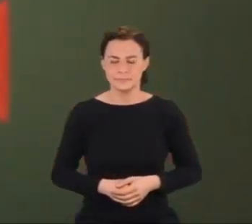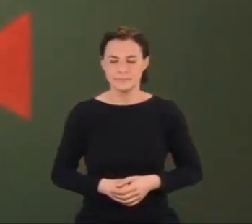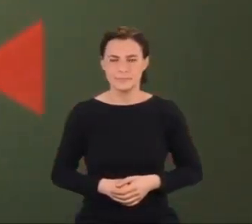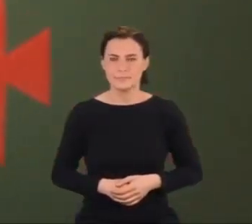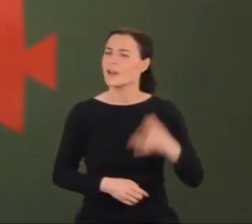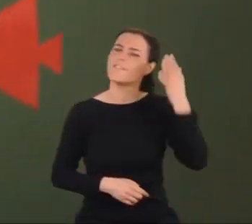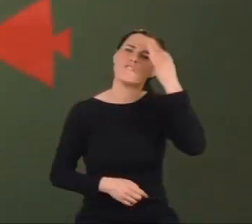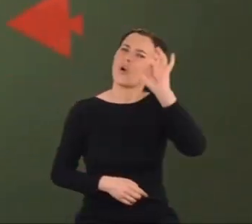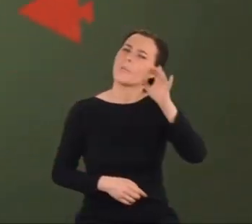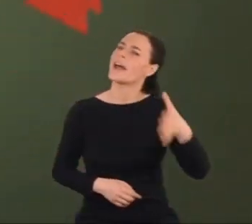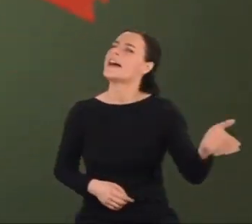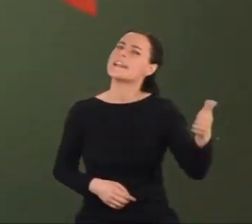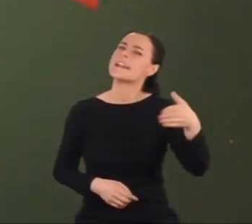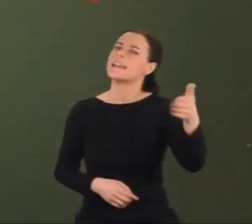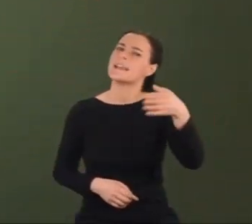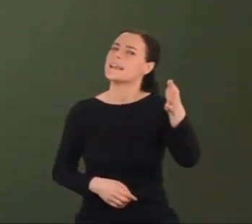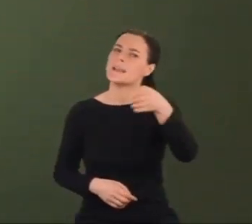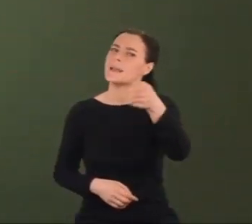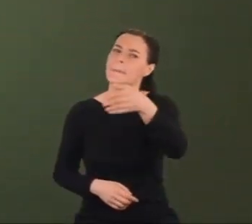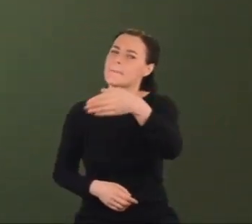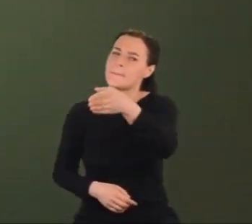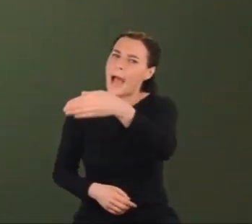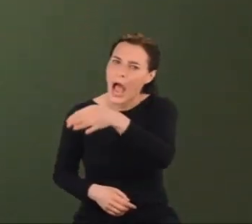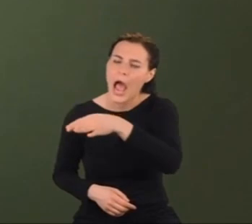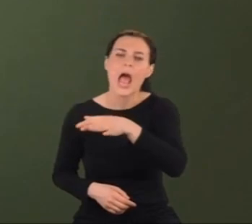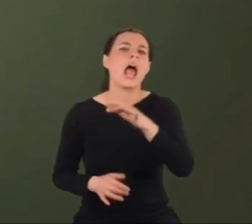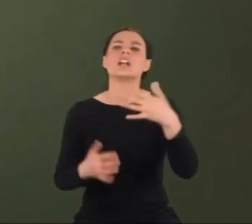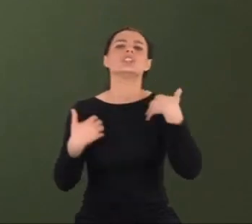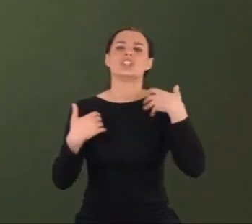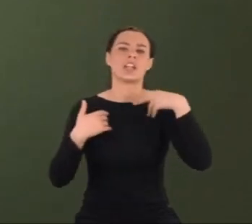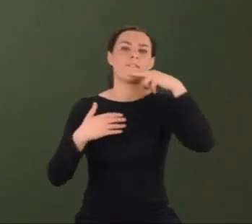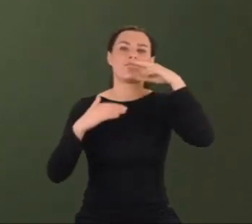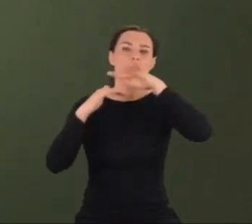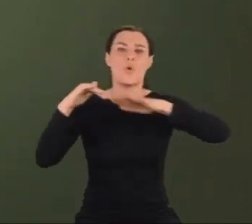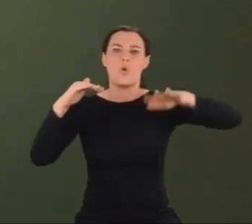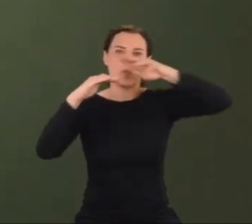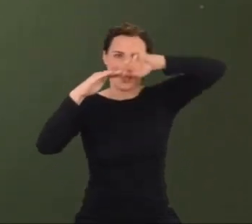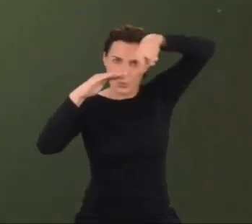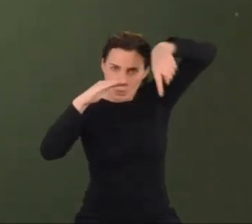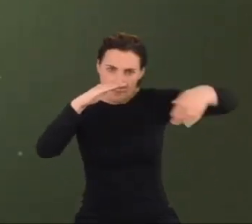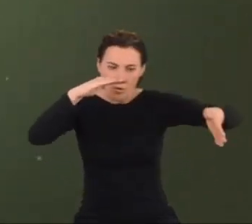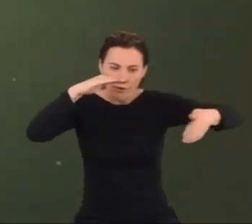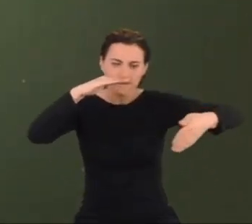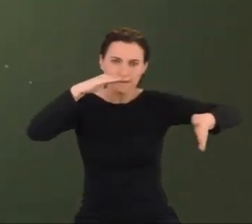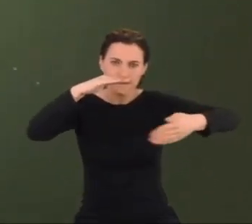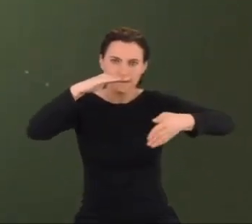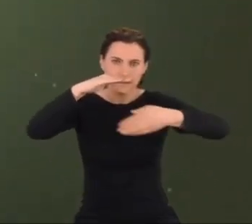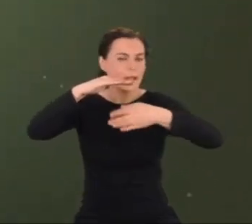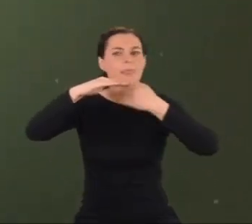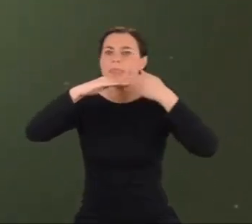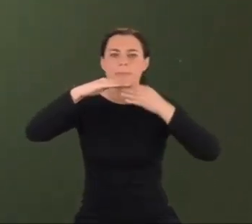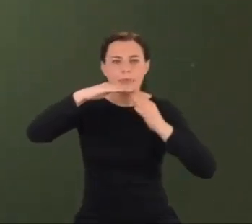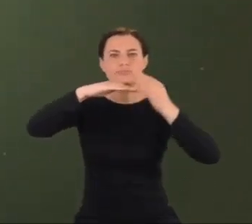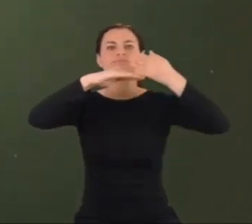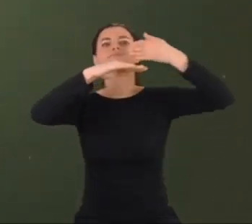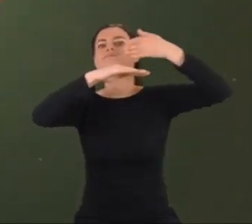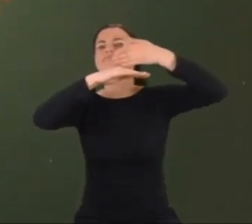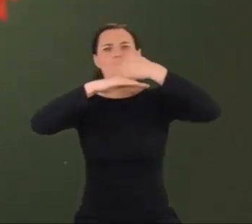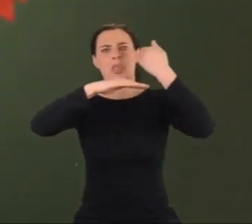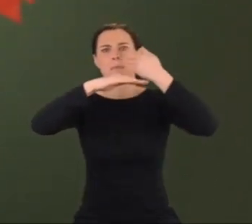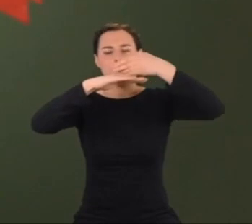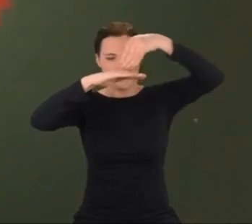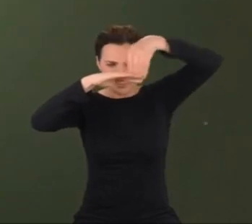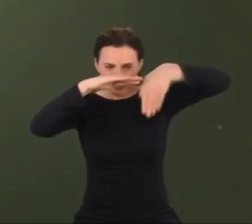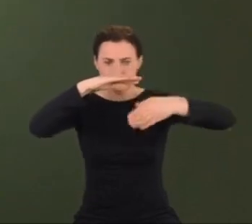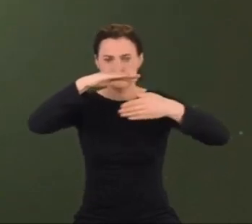Wyobraźmy sobie ryby. Żyje bardzo głęboko. Nigdy nie wynurza się na powierzchnię, ale też nigdy nie